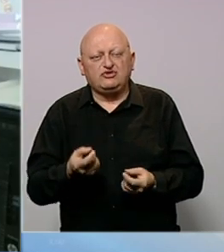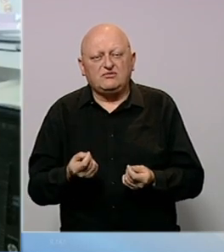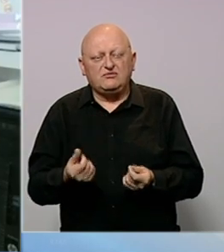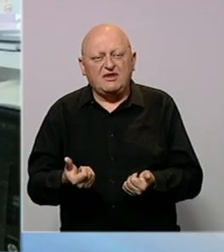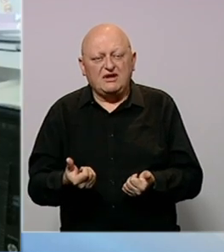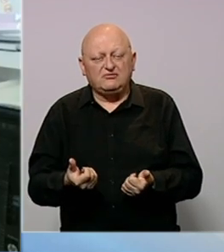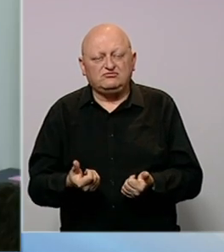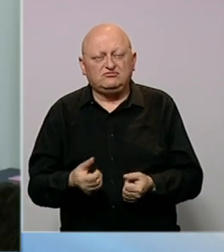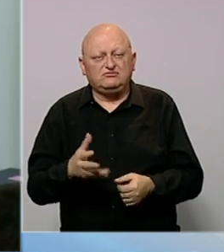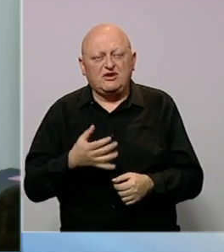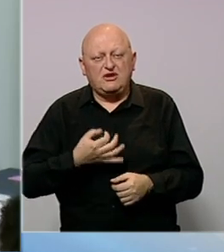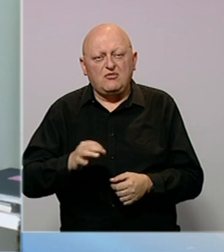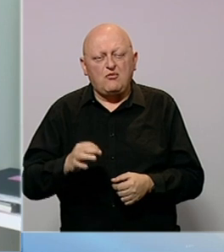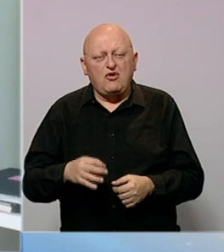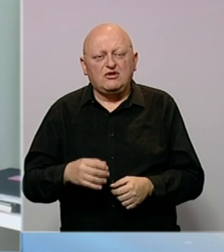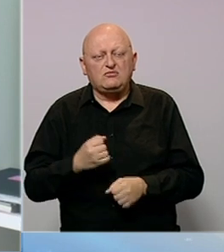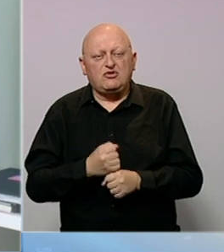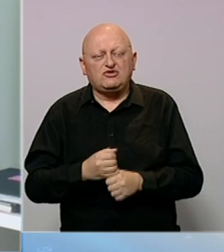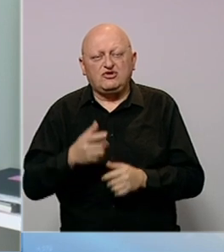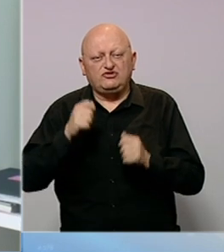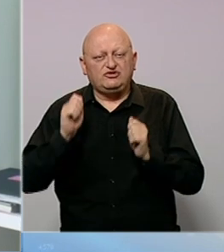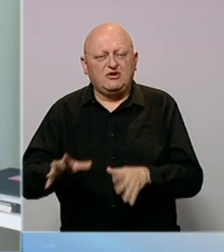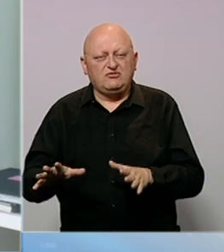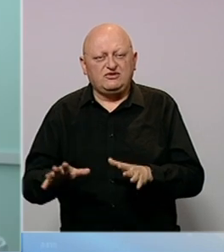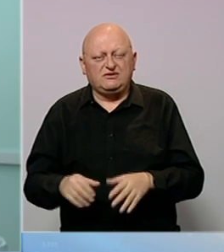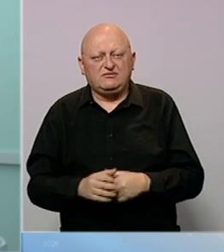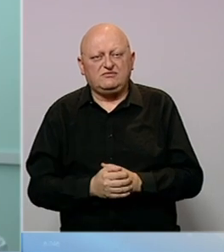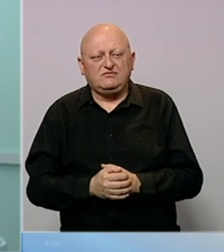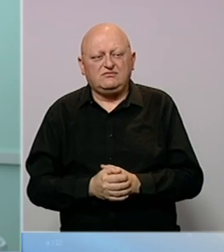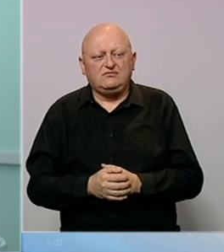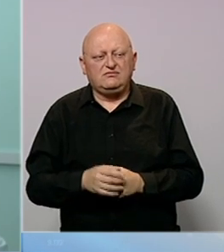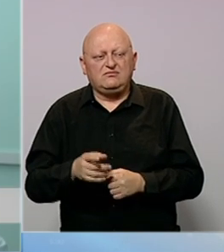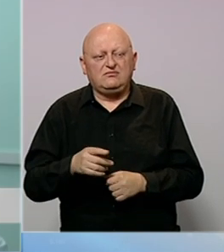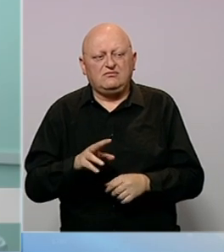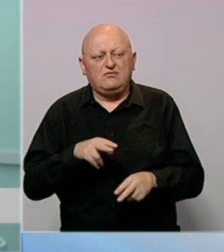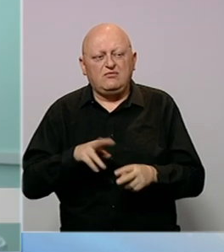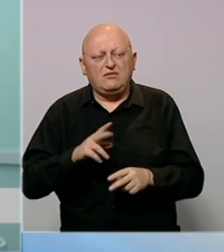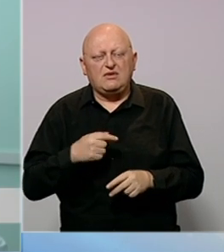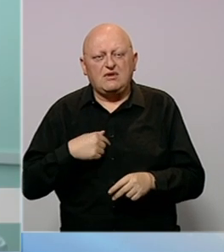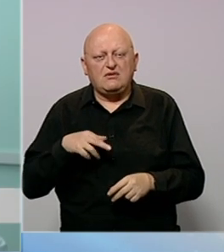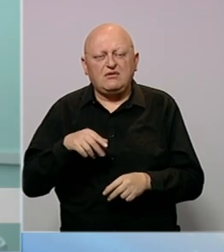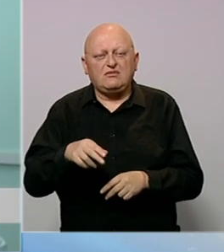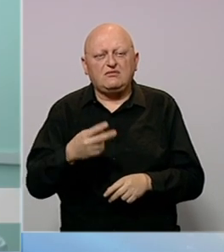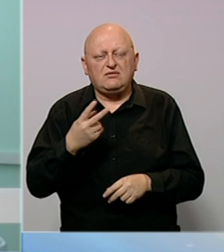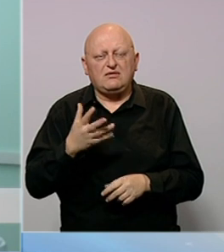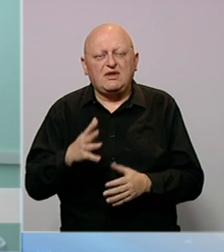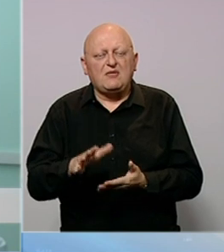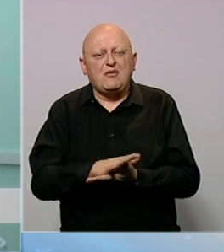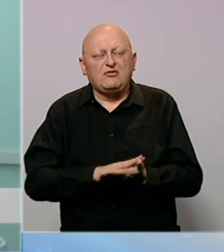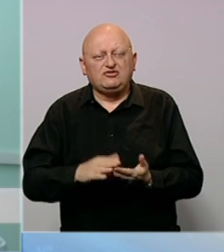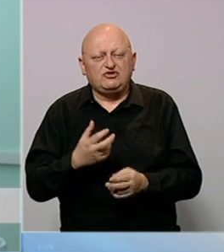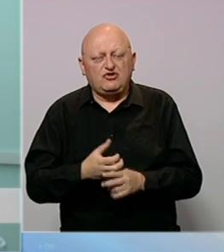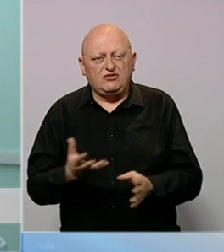prilika za neki bolji angažman, on će nas napustiti. Problem je sad što nema ne dolaze, baš zbog toga što ih nema.